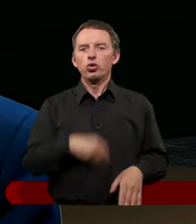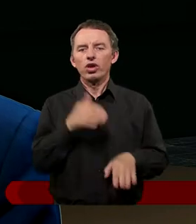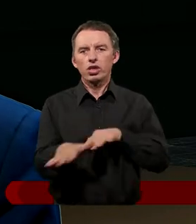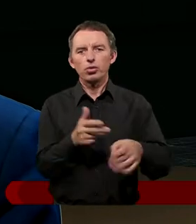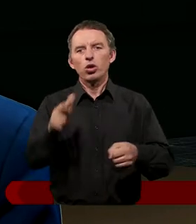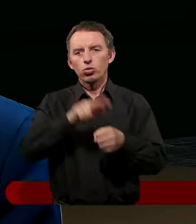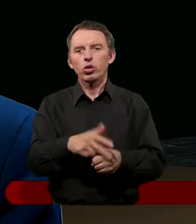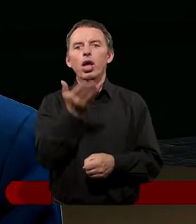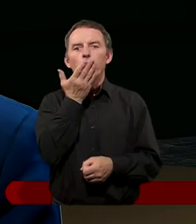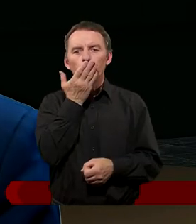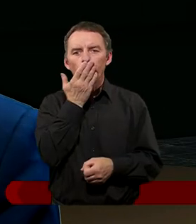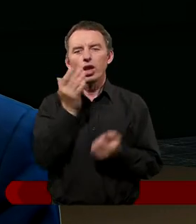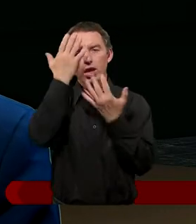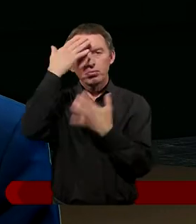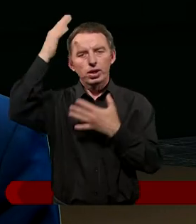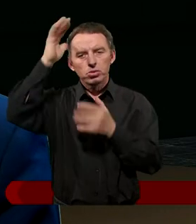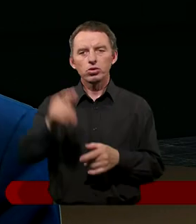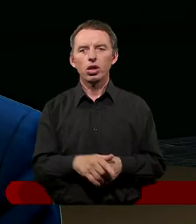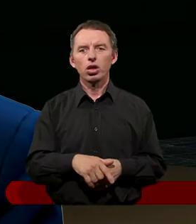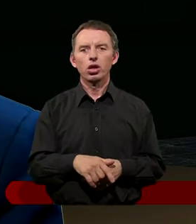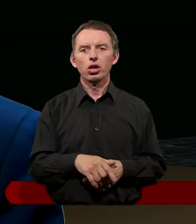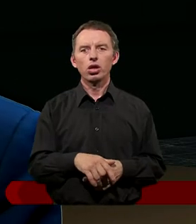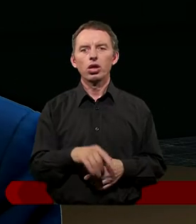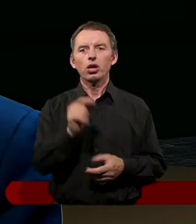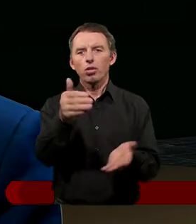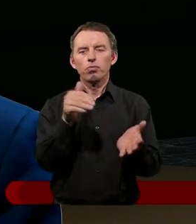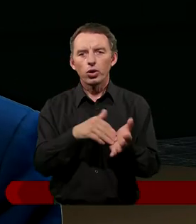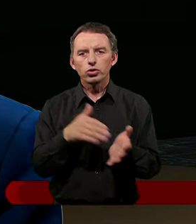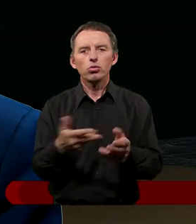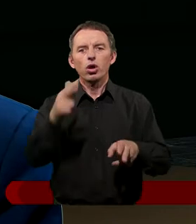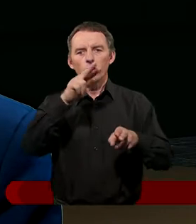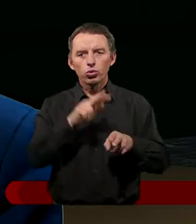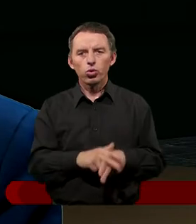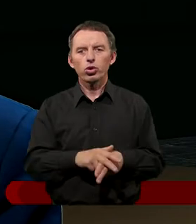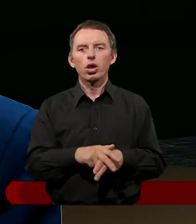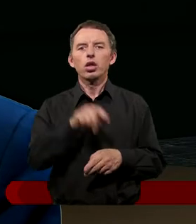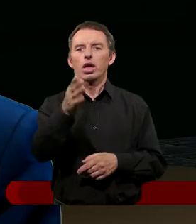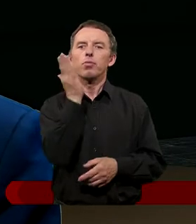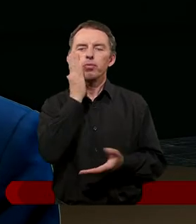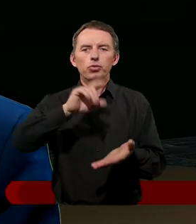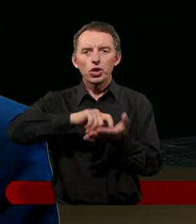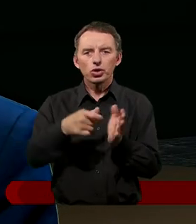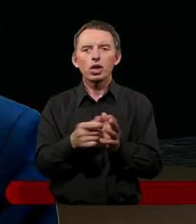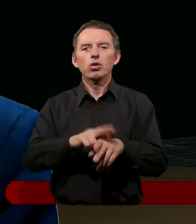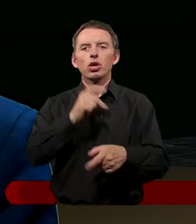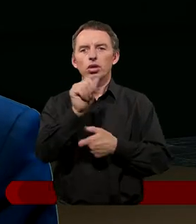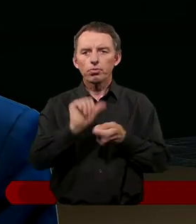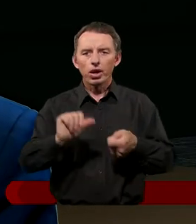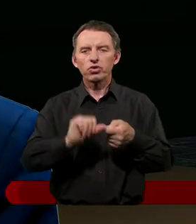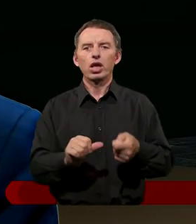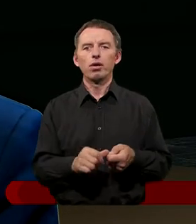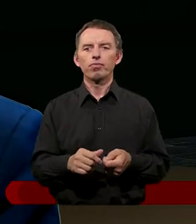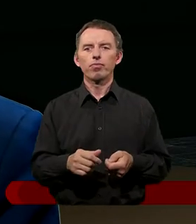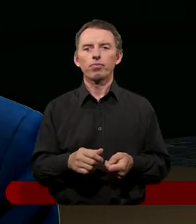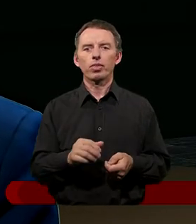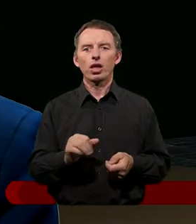które mogli zbezcześcić, zniszczyć. Mógł dać nam święty przedmiot, który mógł zostać zniszczony, tak samo skradziony. Ale